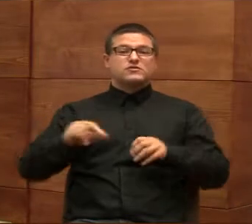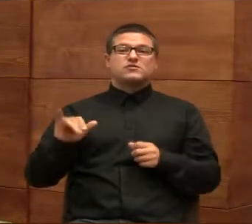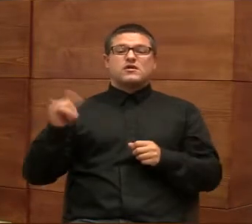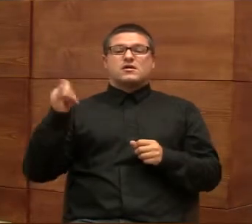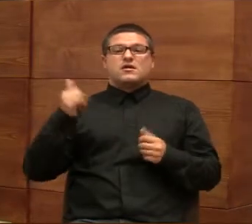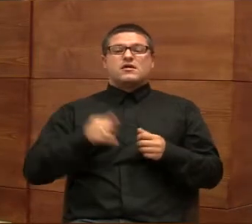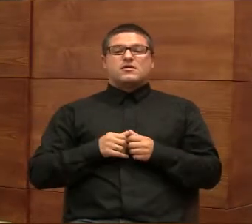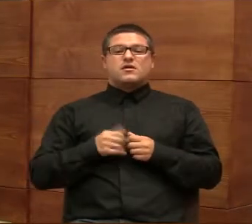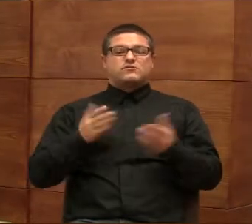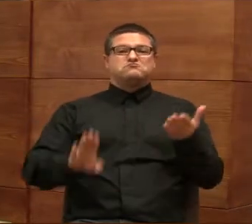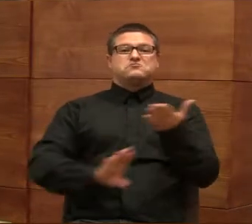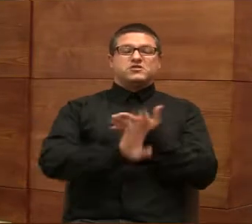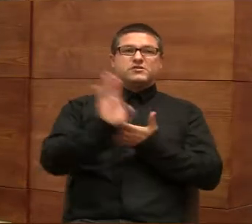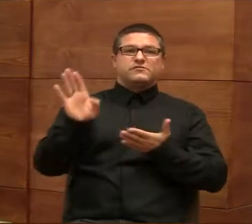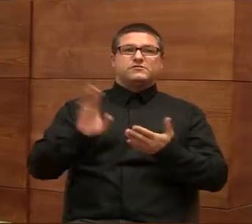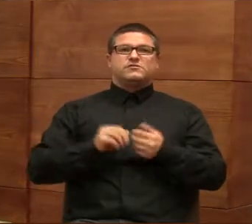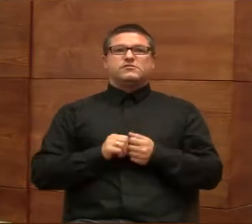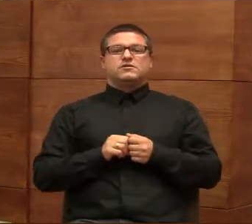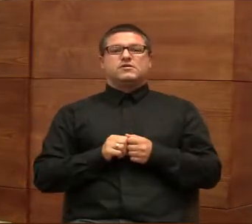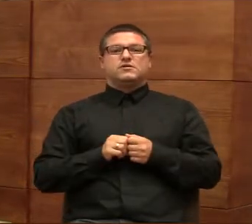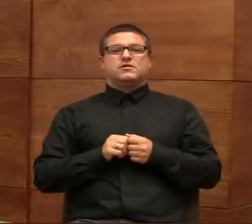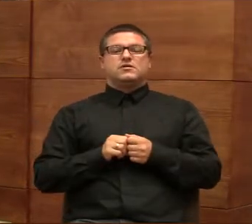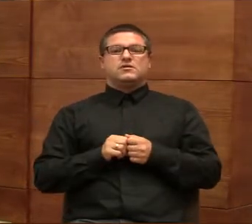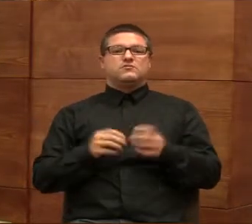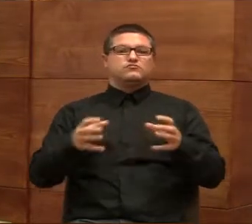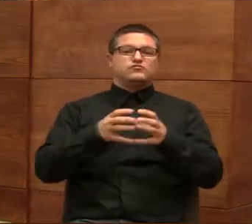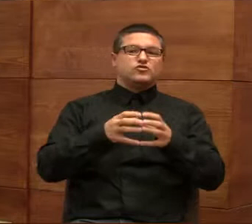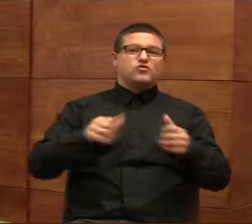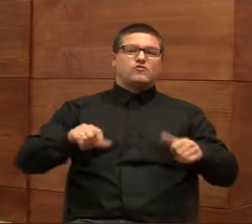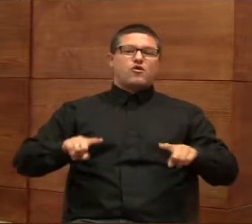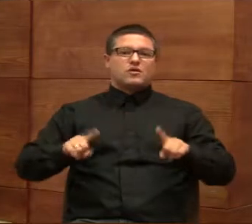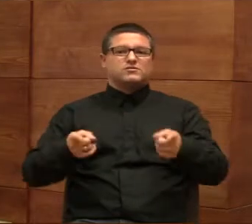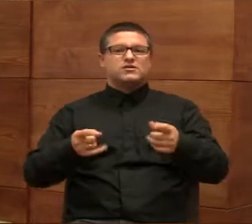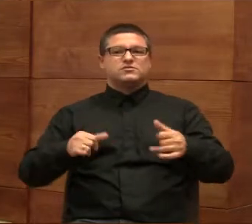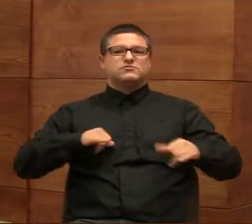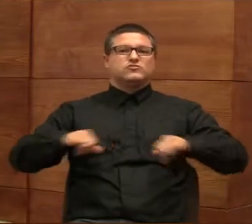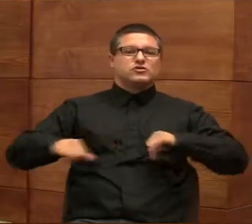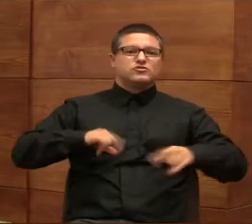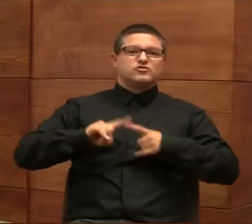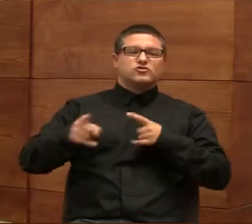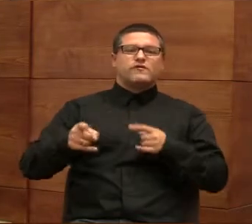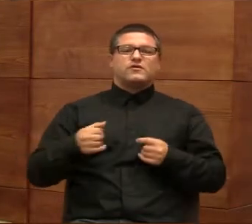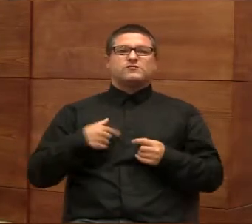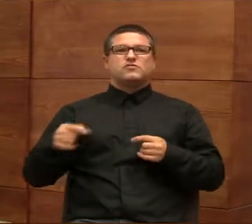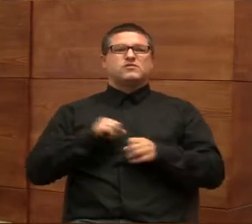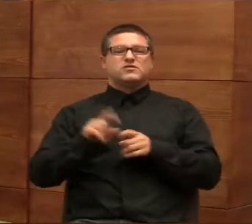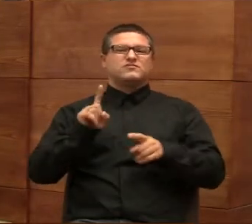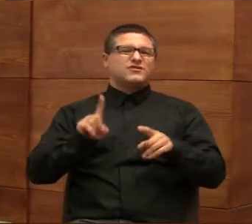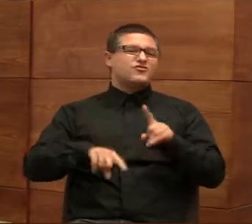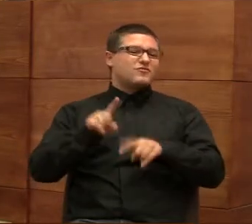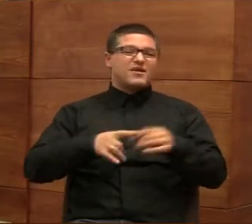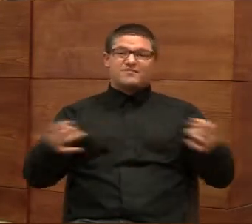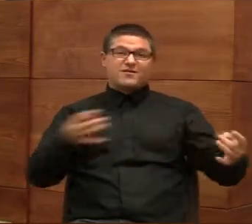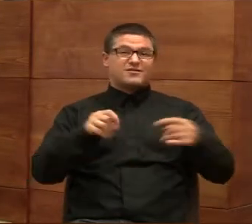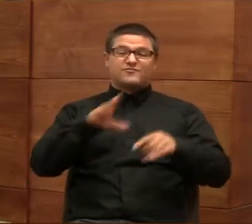przedstawiciele podmiotów szczyta sektora, organizacji obywatelskiej, jesteśmy pełnowartościowymi graczami w tejże